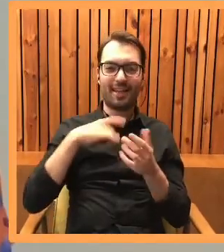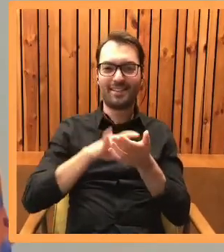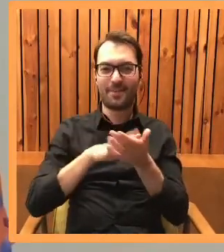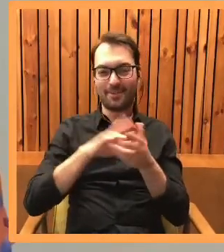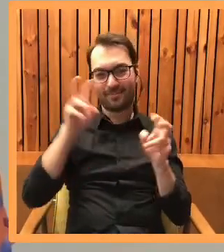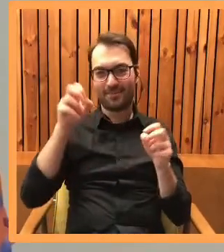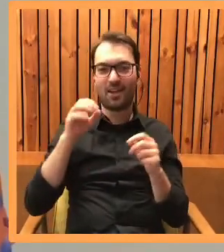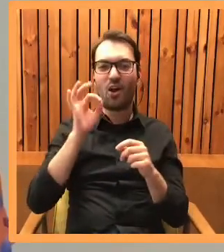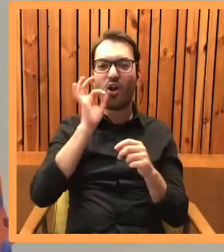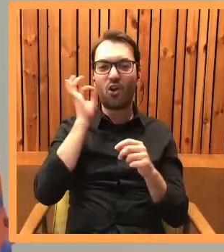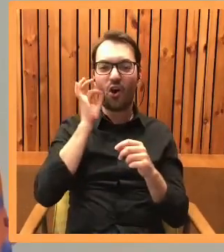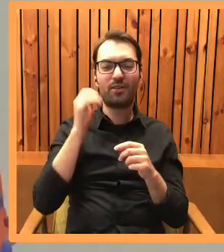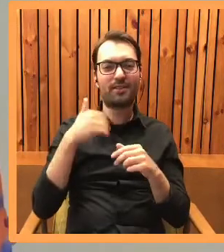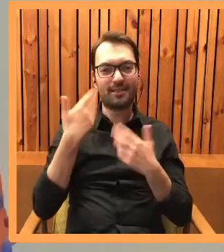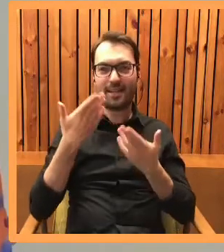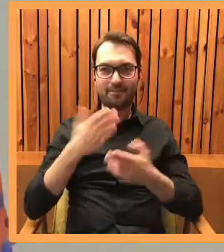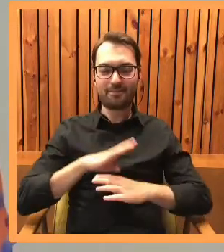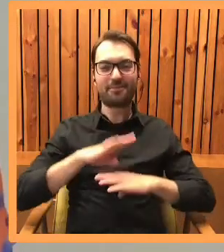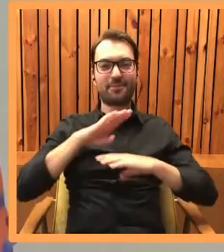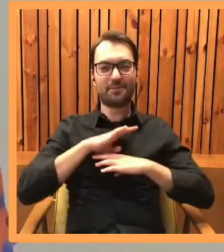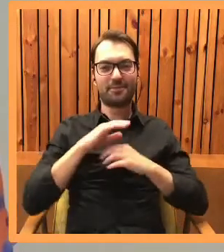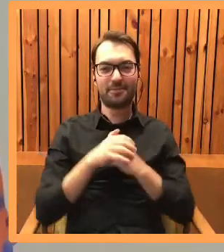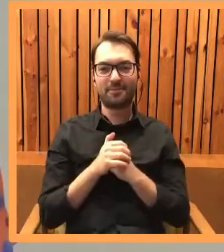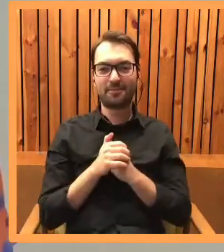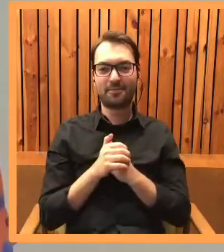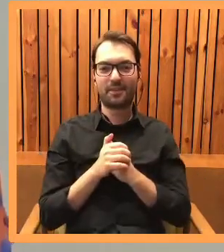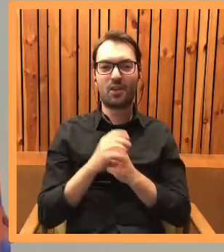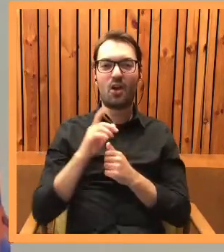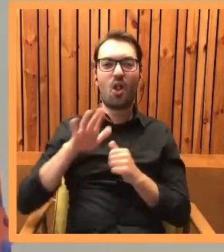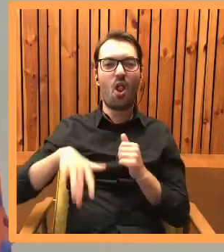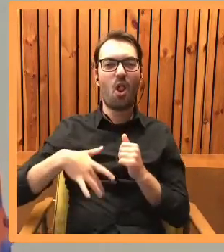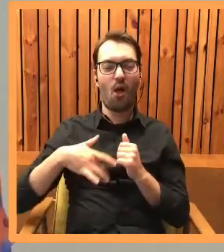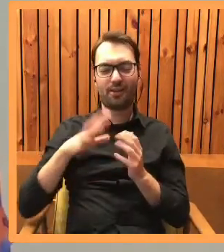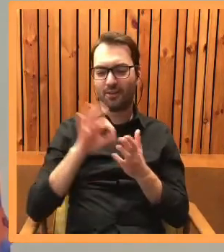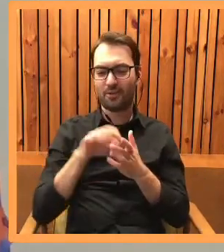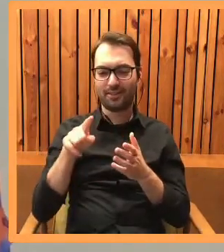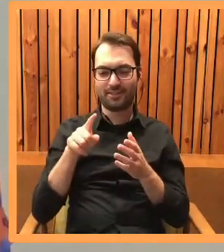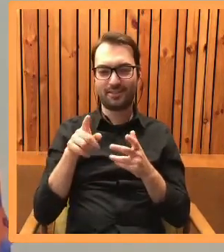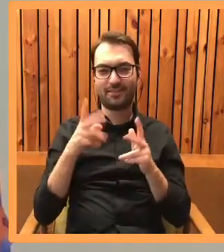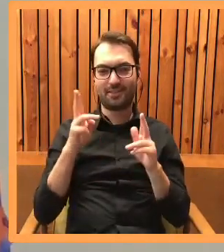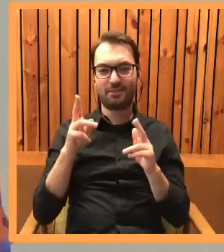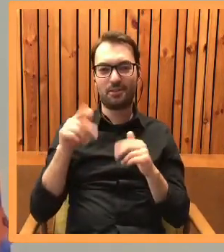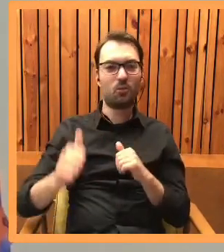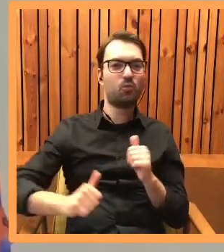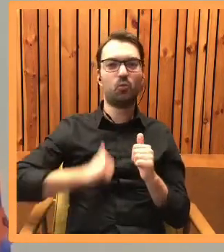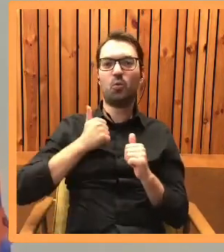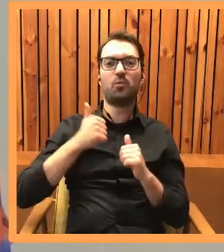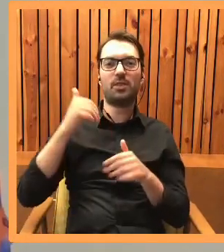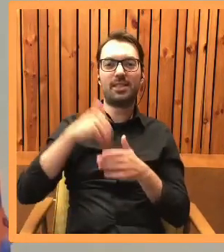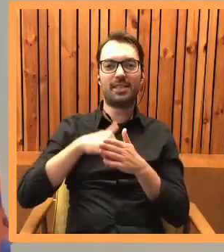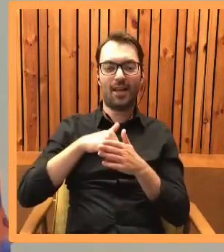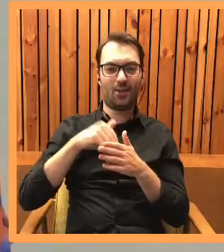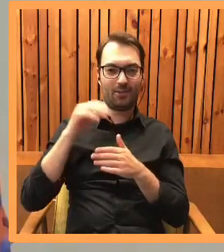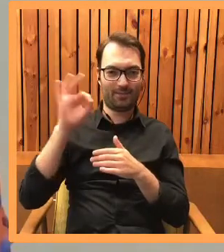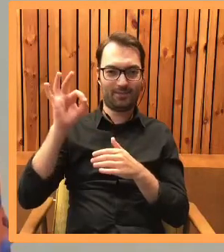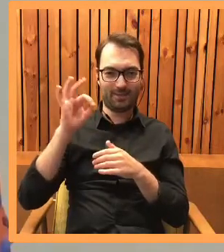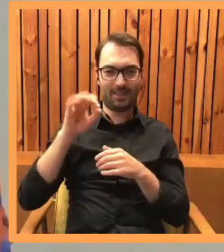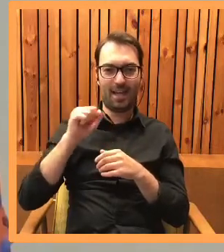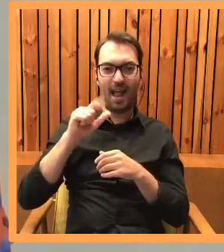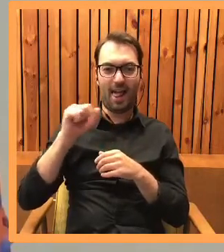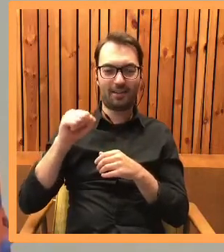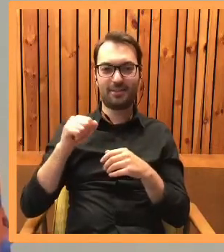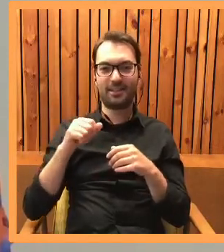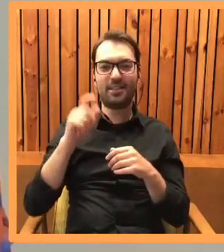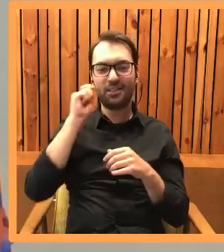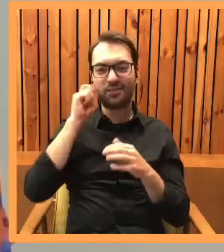zanotowałam bardzo hasłowo. Tutaj kot Lord, jesteśmy w takim momencie opowieści, kiedy jest dumny z zachowania swojej Ali, czyli dziewczyny, która